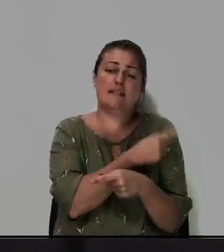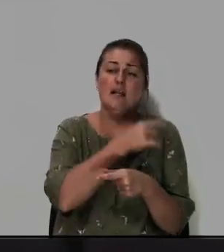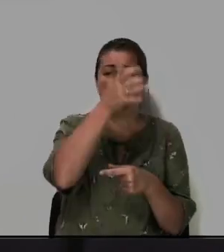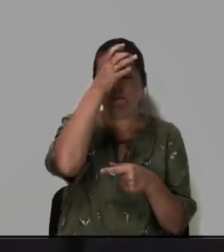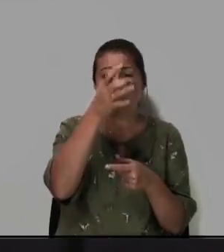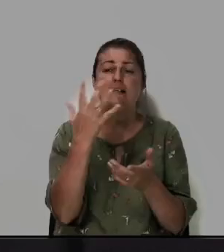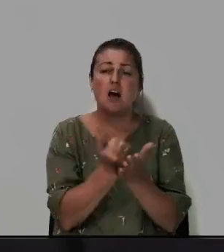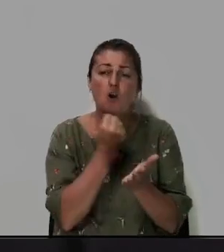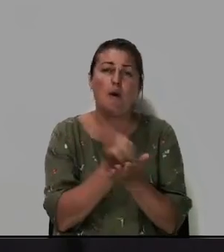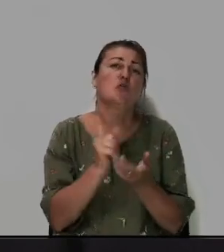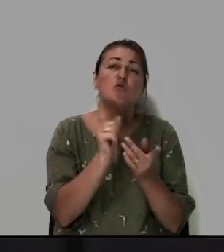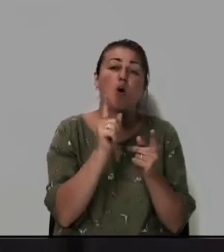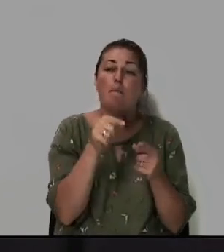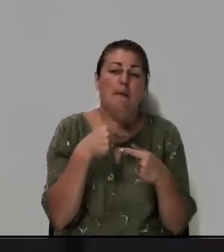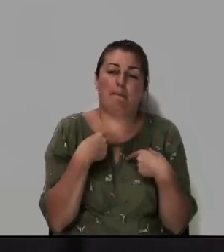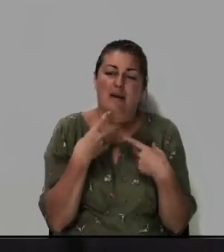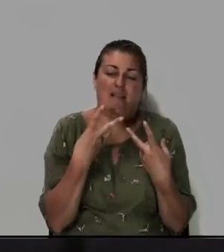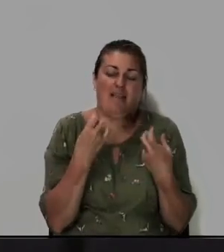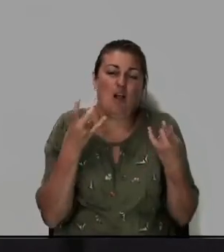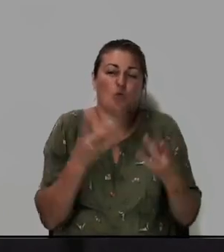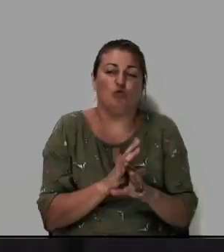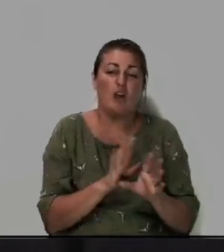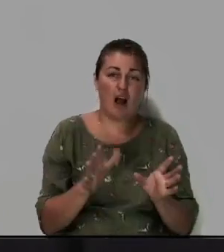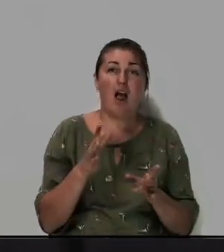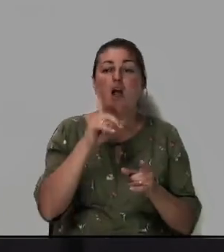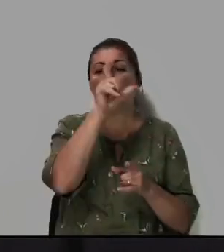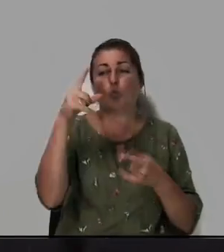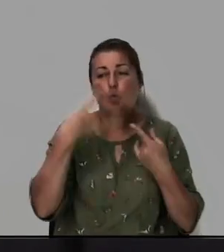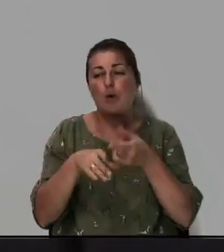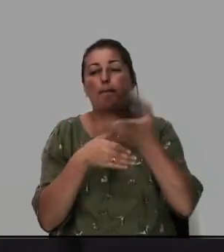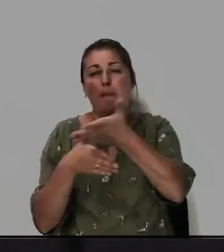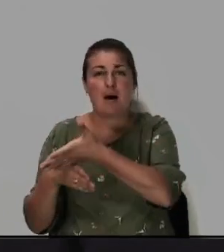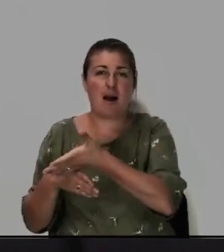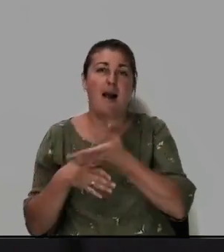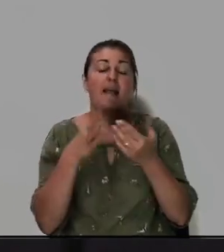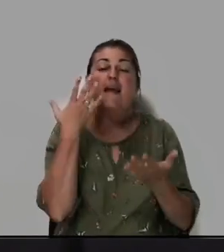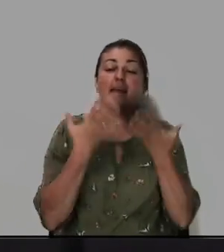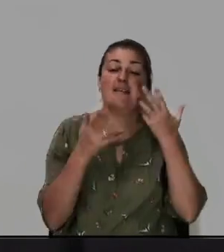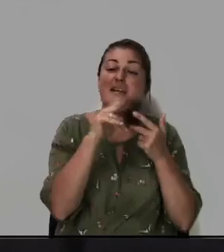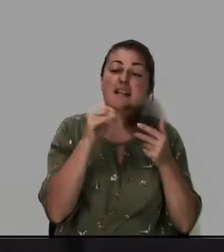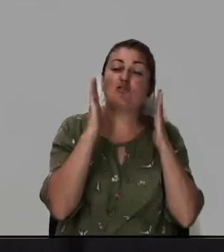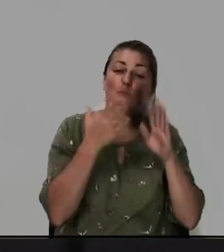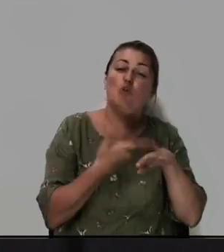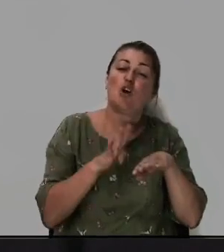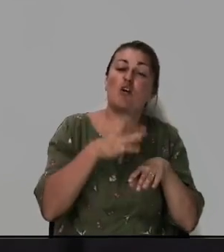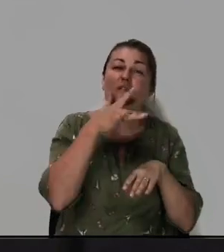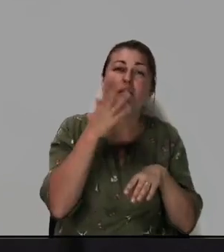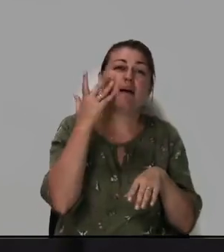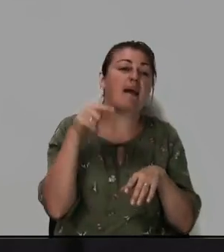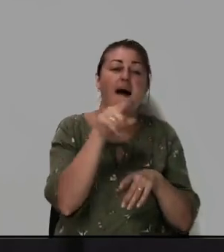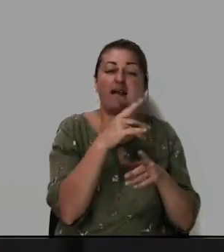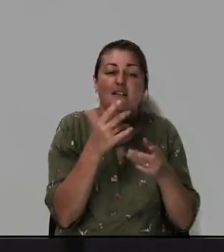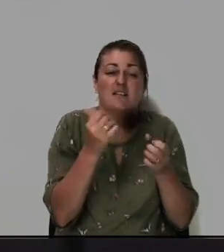зарабатывать чтобы не нуждаться и другим помогать если даже будет трудное время когда нельзя